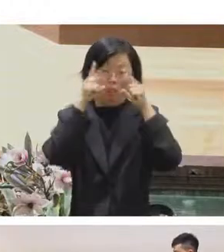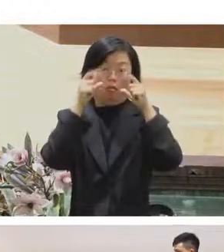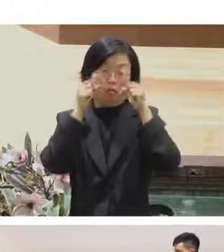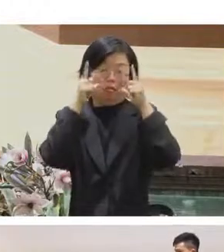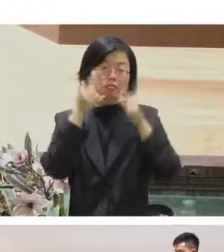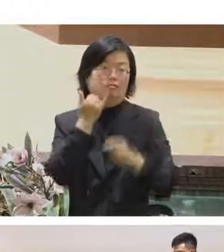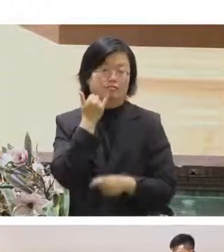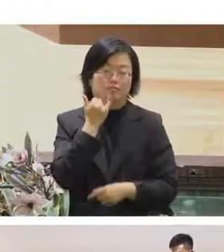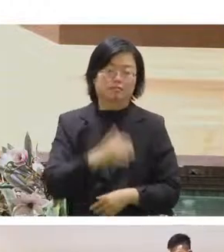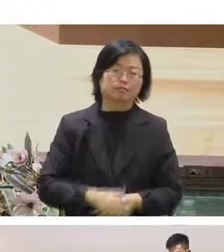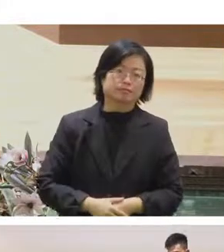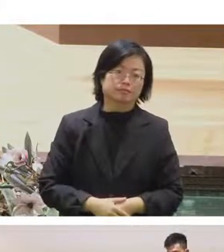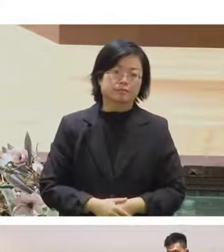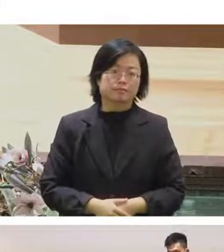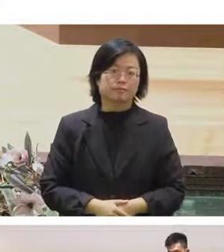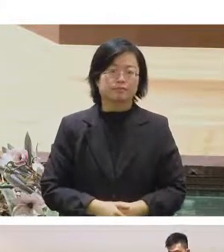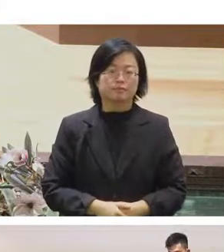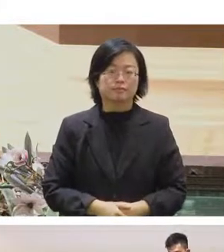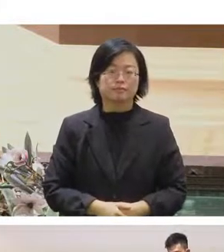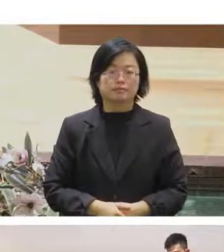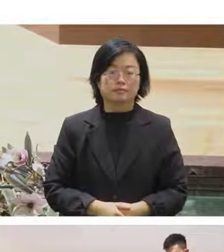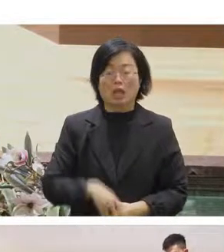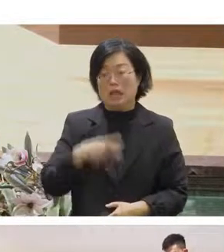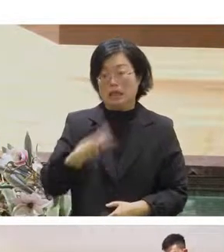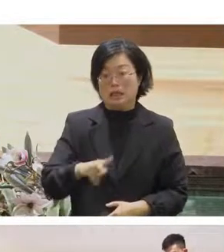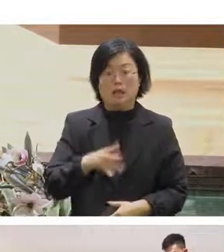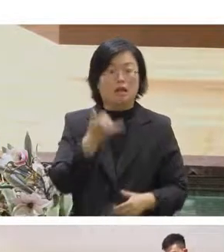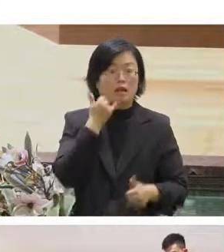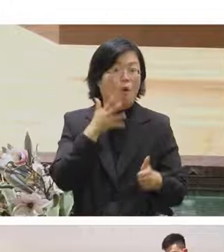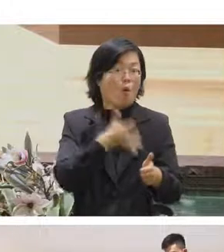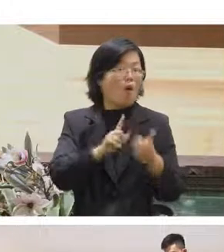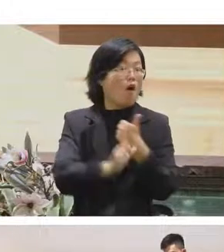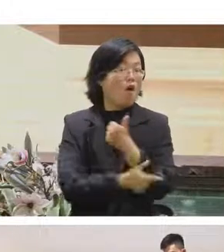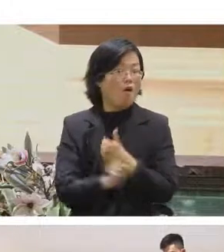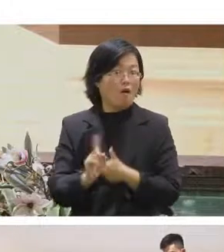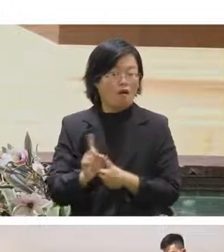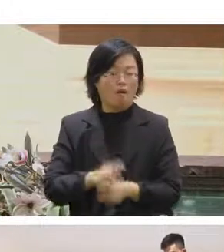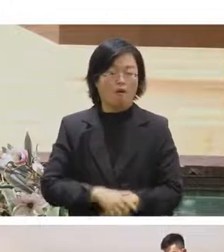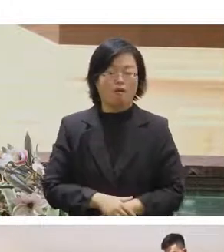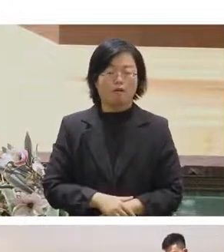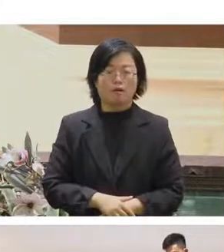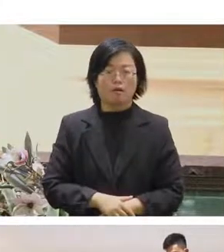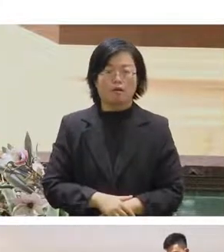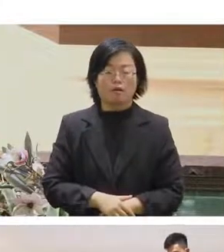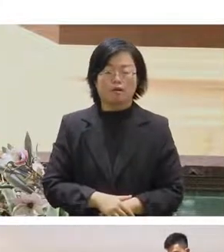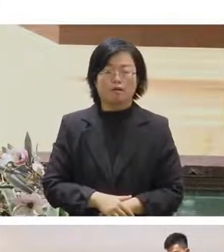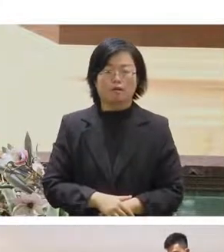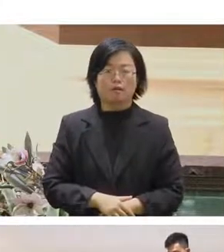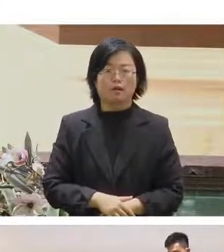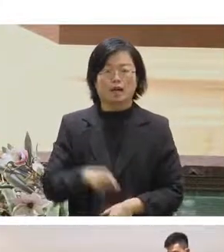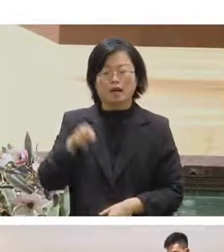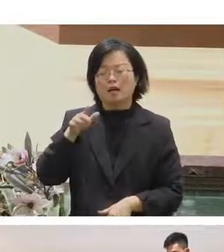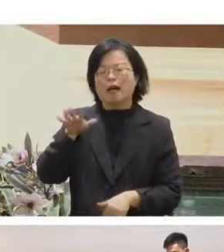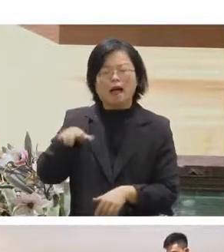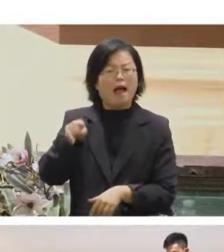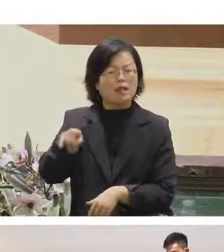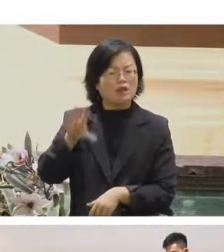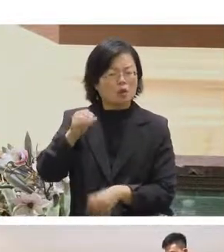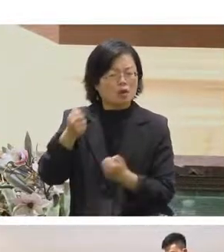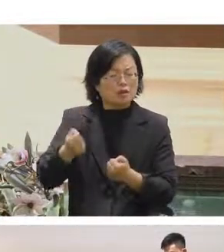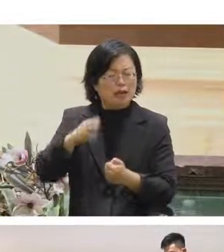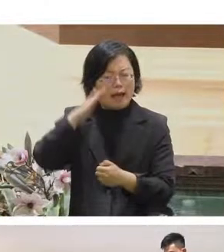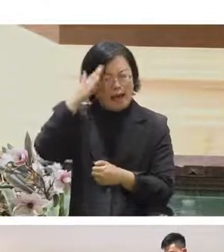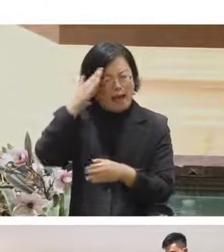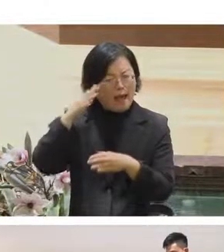一點OK另外一個可以問的脈絡是這樣你有沒有在泡綠掛咖啡的時候想說就是